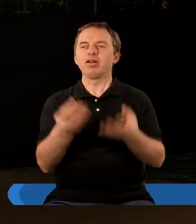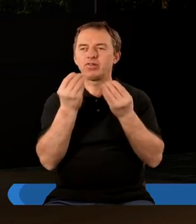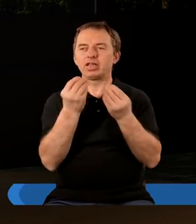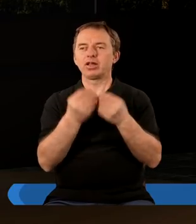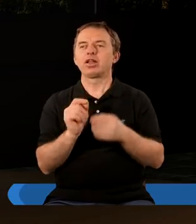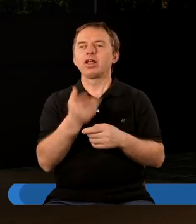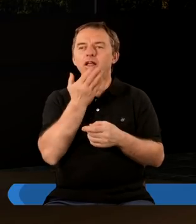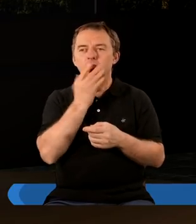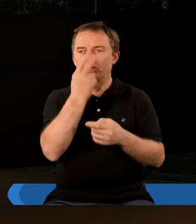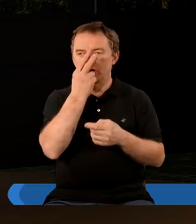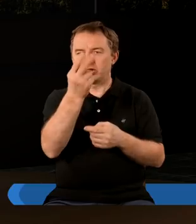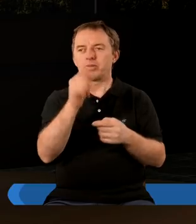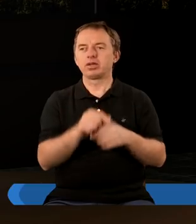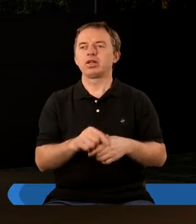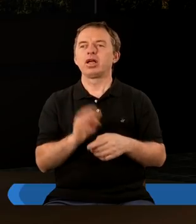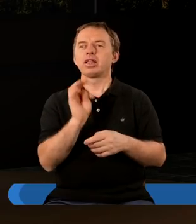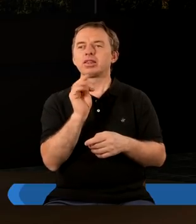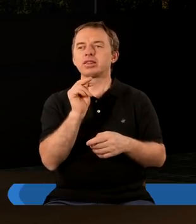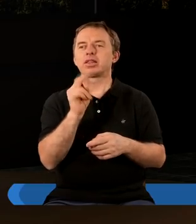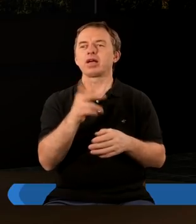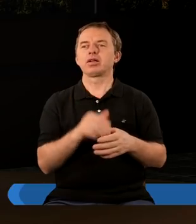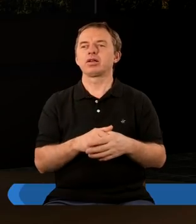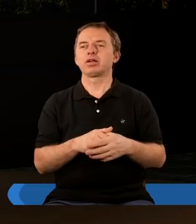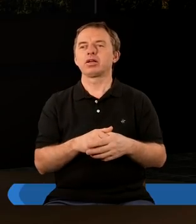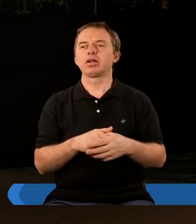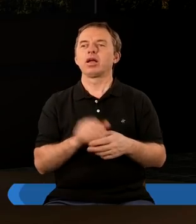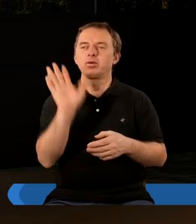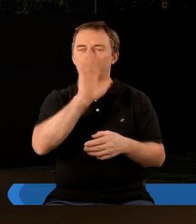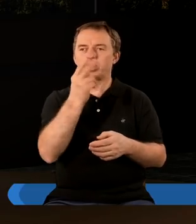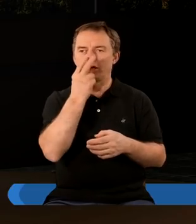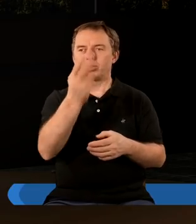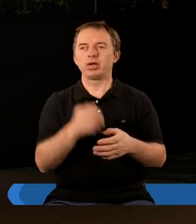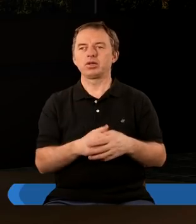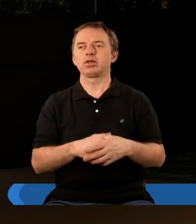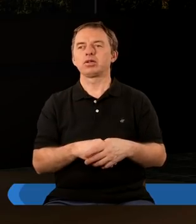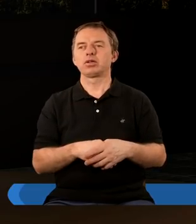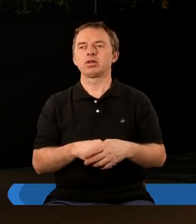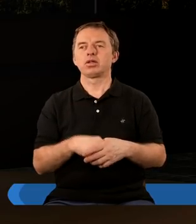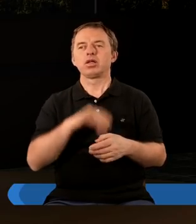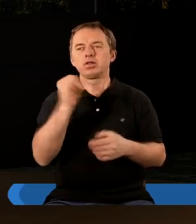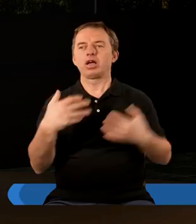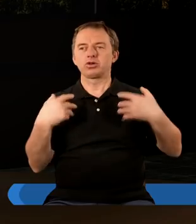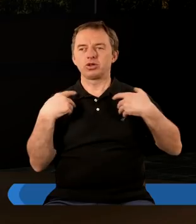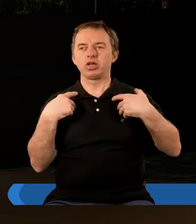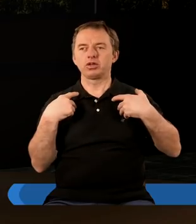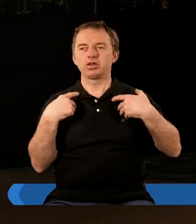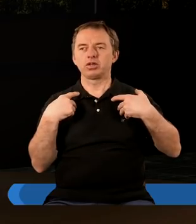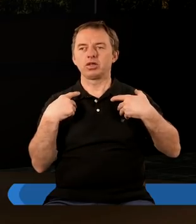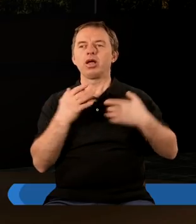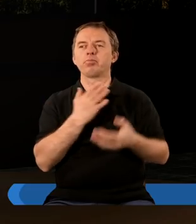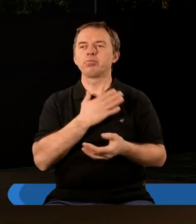Fantastycznie jest móc zobaczyć, tak Boga zobaczyć. Jak żyjesz,